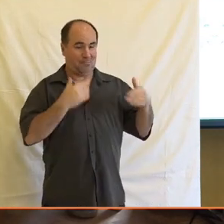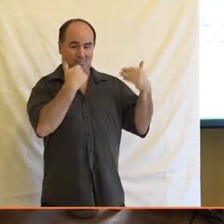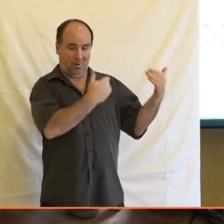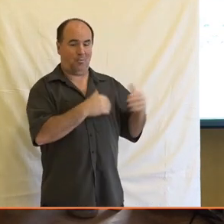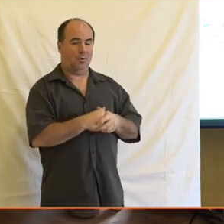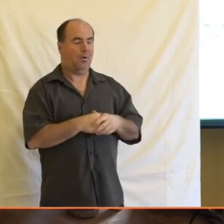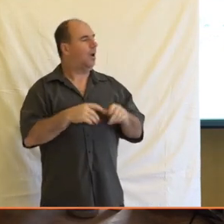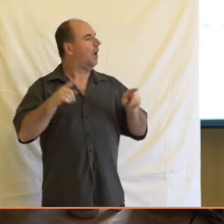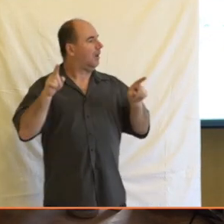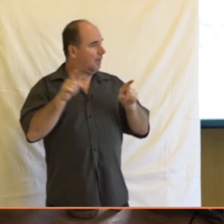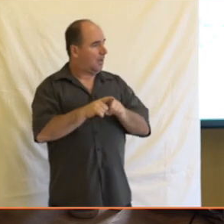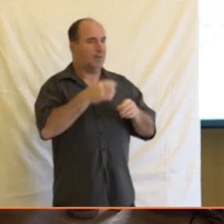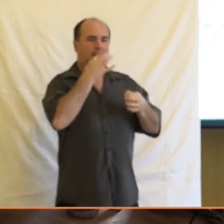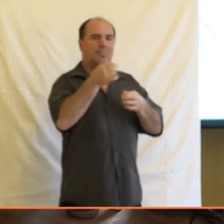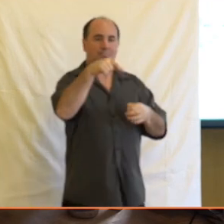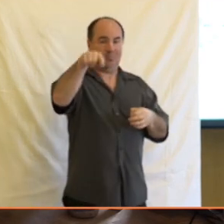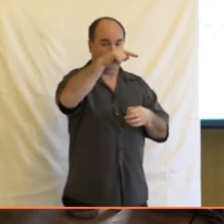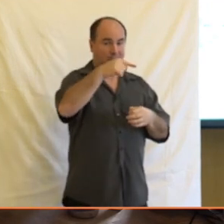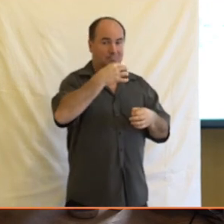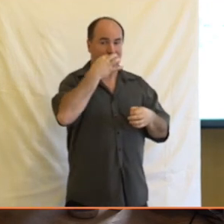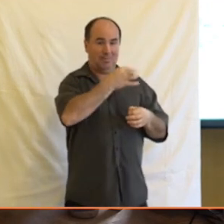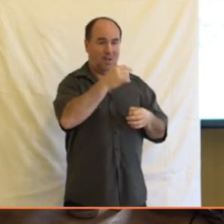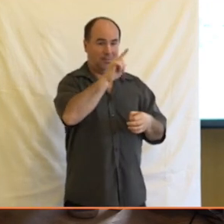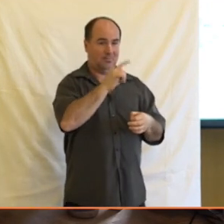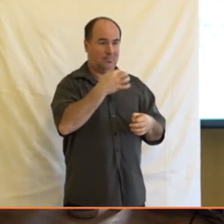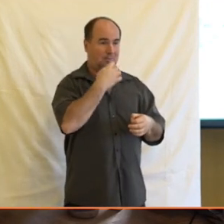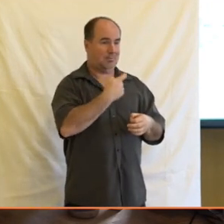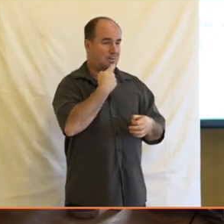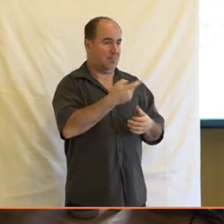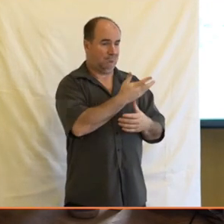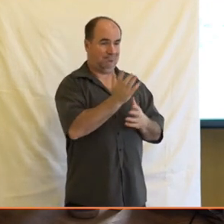ptám mezi tím tady do pléna, jestli je tady nějaká otázka, se rýsuje u někoho.